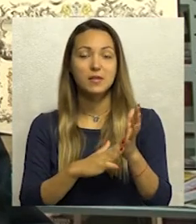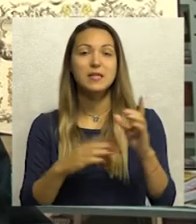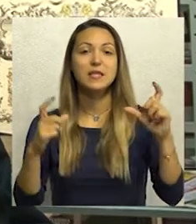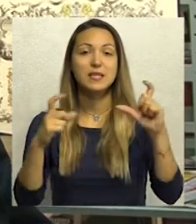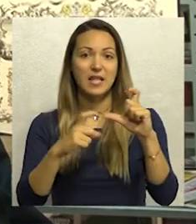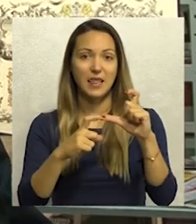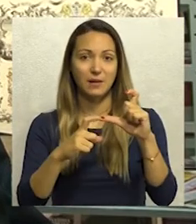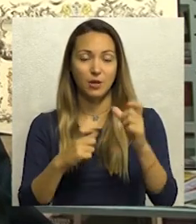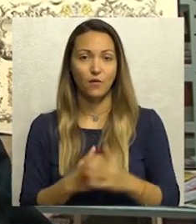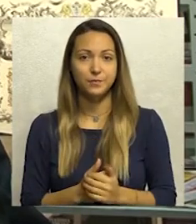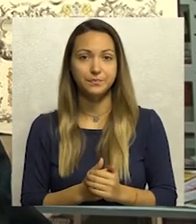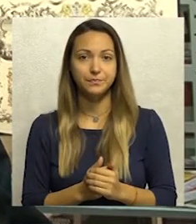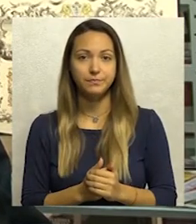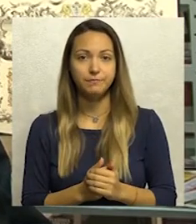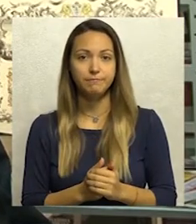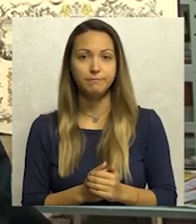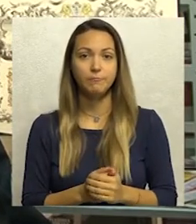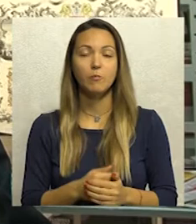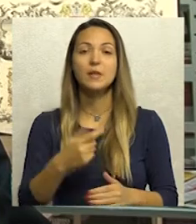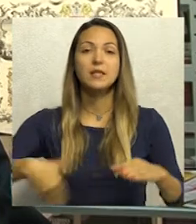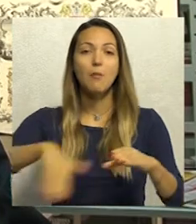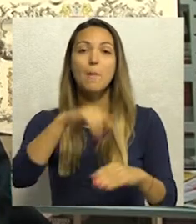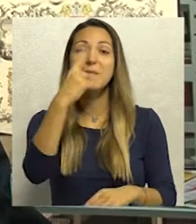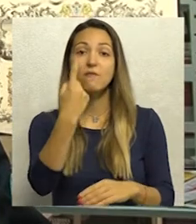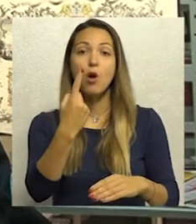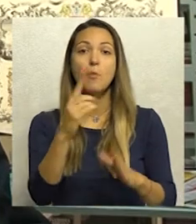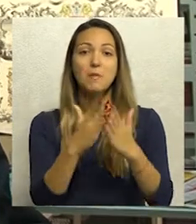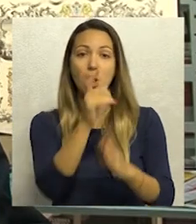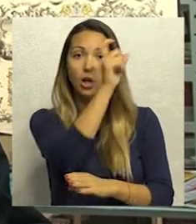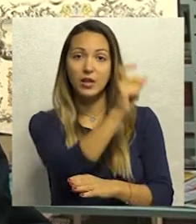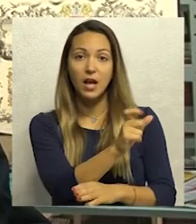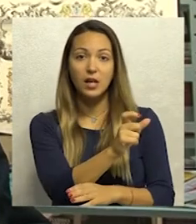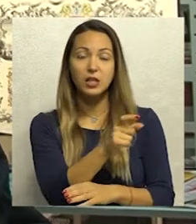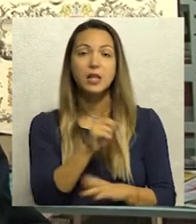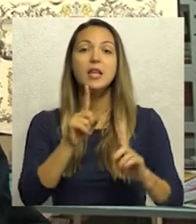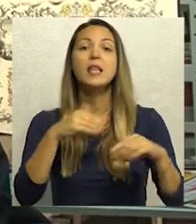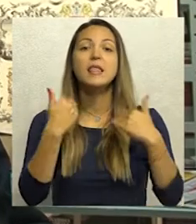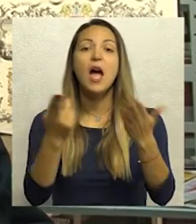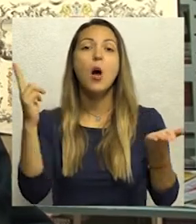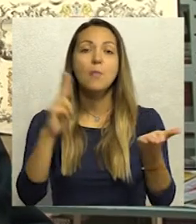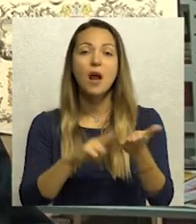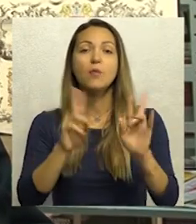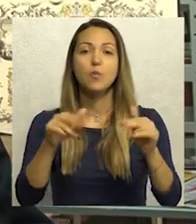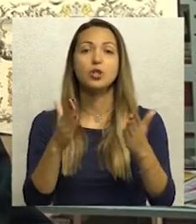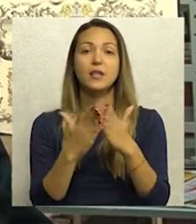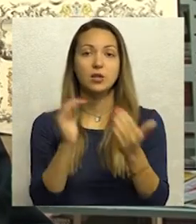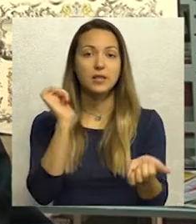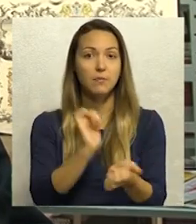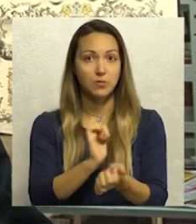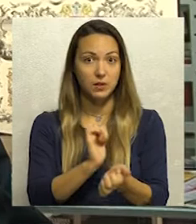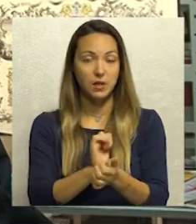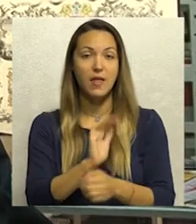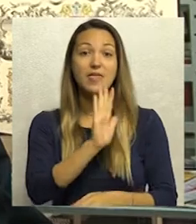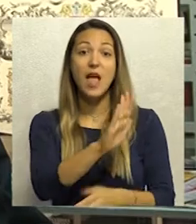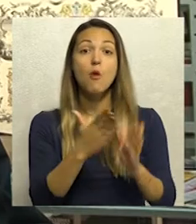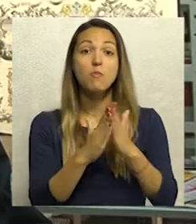zaposlijel prvog bibliotekara i dao je pravo da se mogu njih posućivati iz njegove biblioteki. Njegove biblioteka u to vrebu